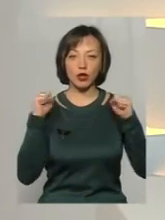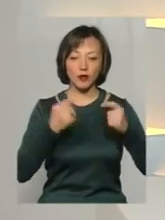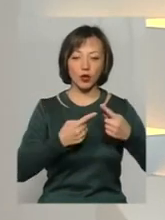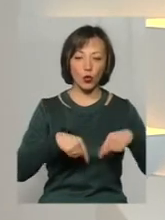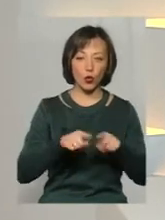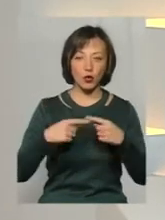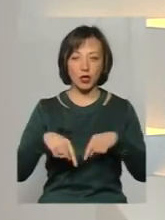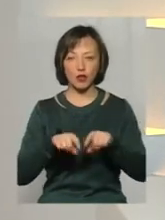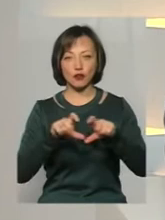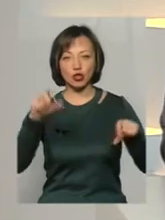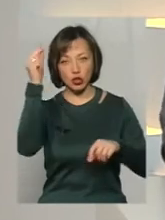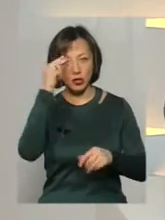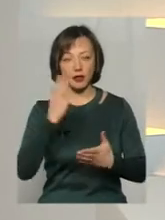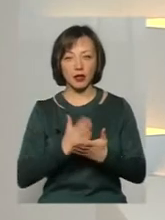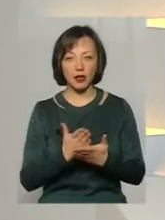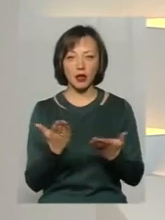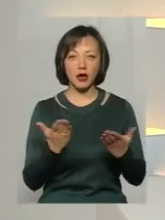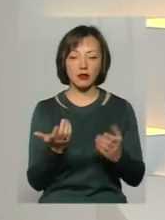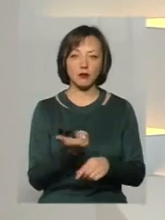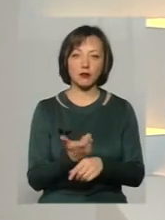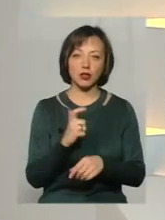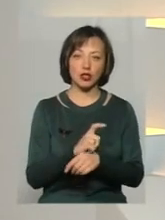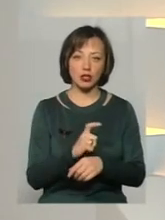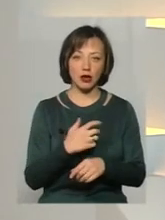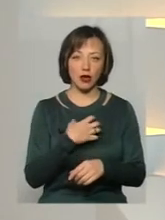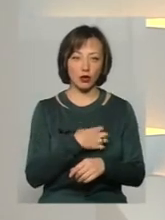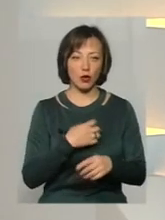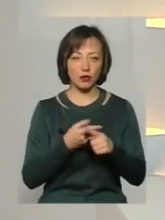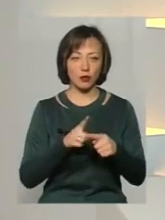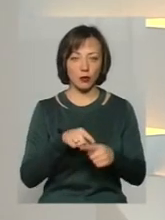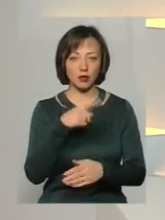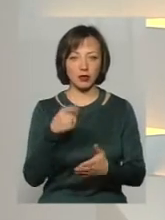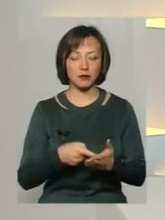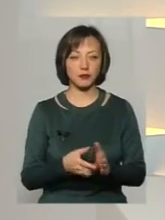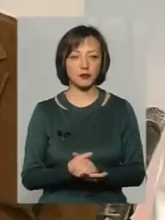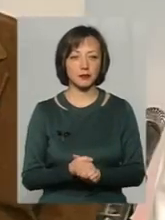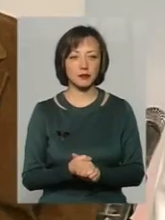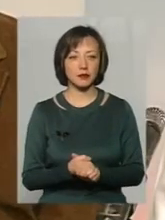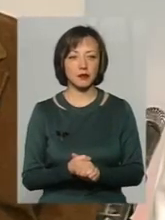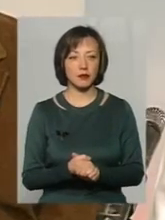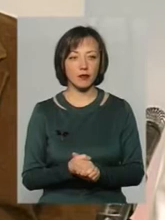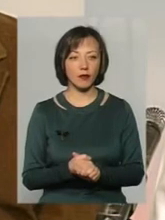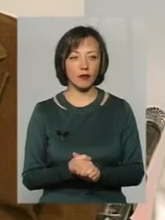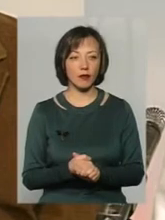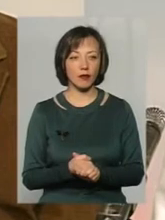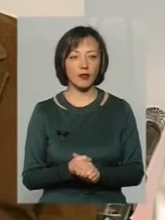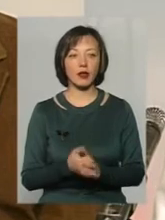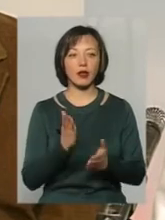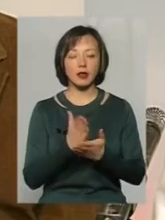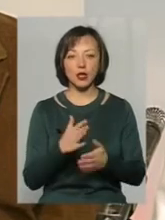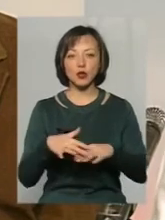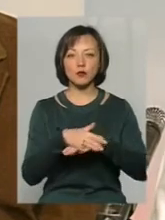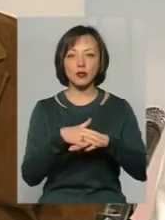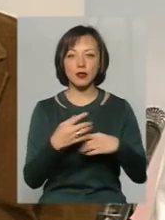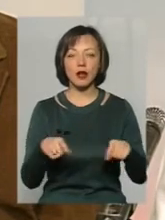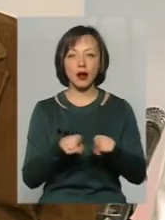шкілу, якось є більша така актуалізація цього? Актуалізація є, тому що суспільство таке,